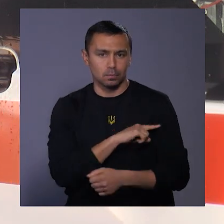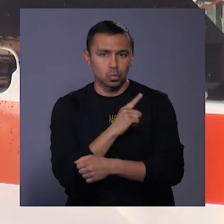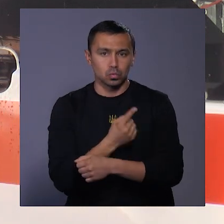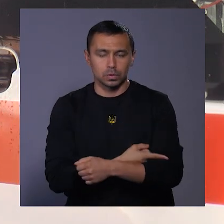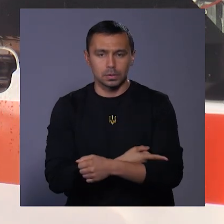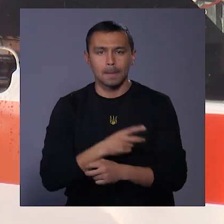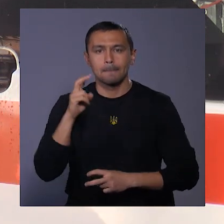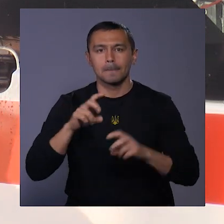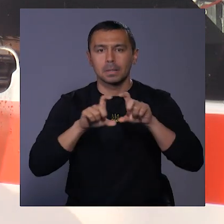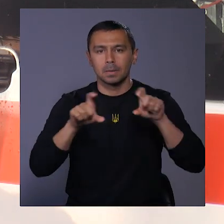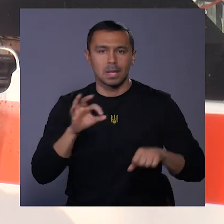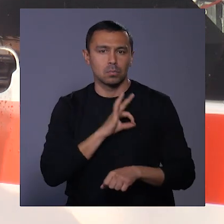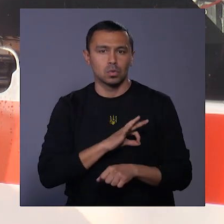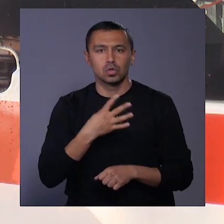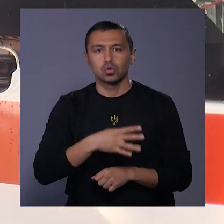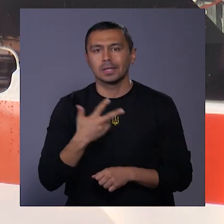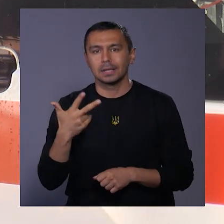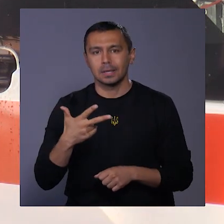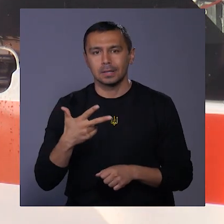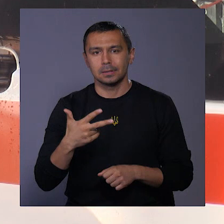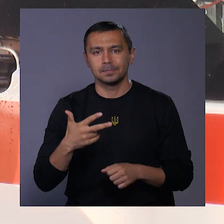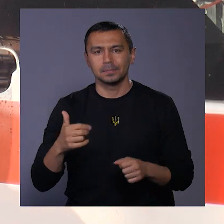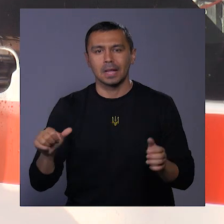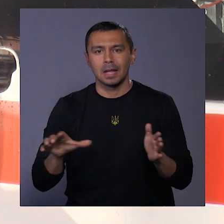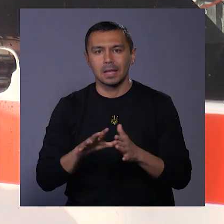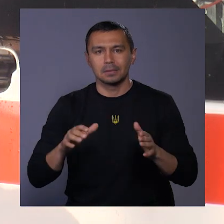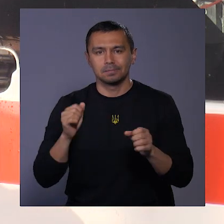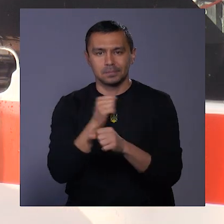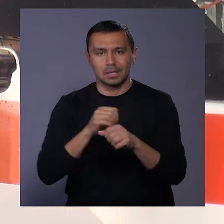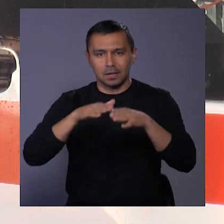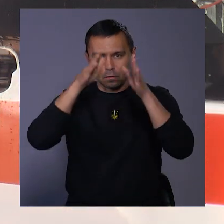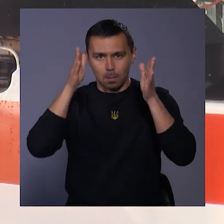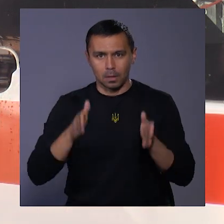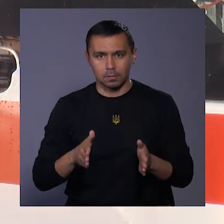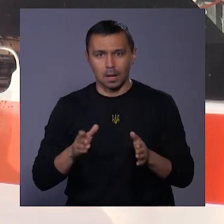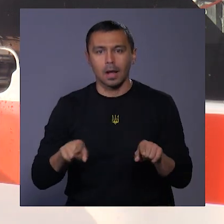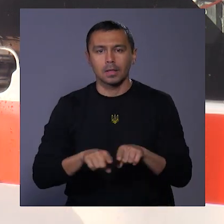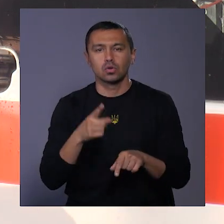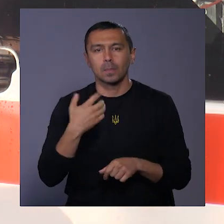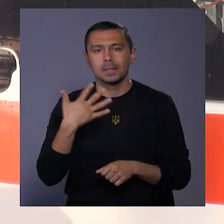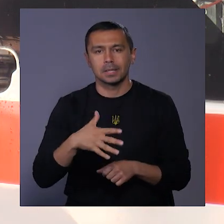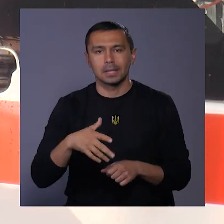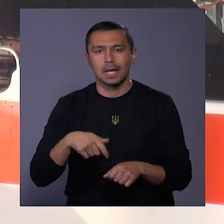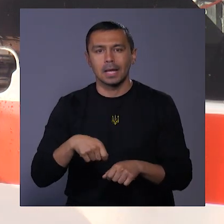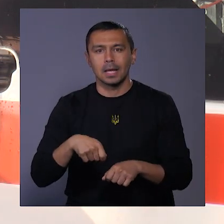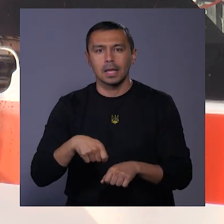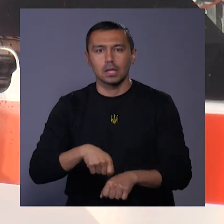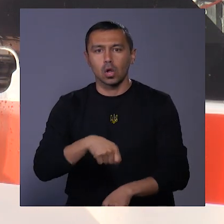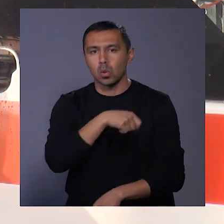Підприємство експлуатує 43 трансформаторних підстанцій, також 150 кілометрів